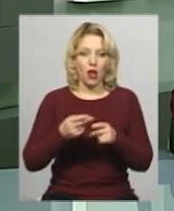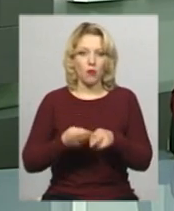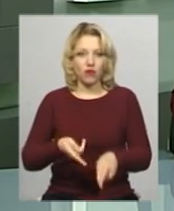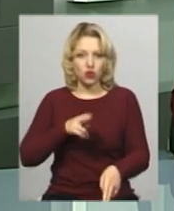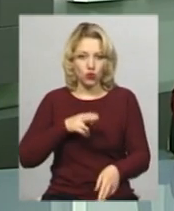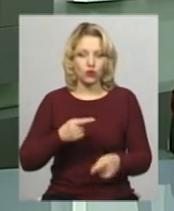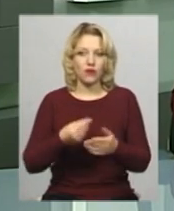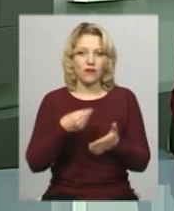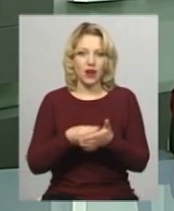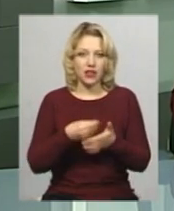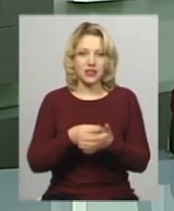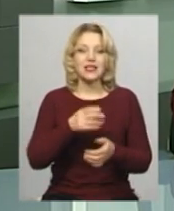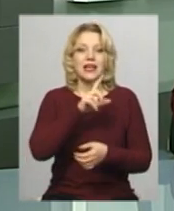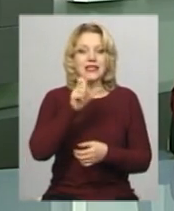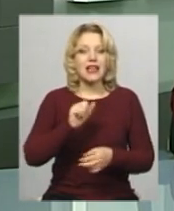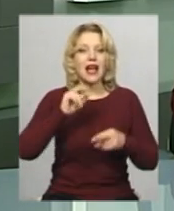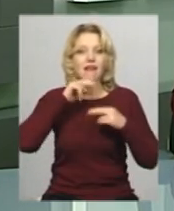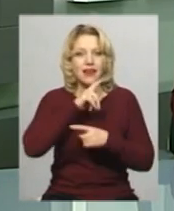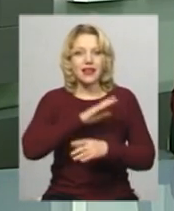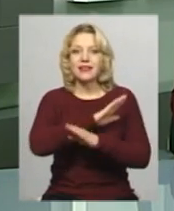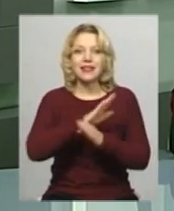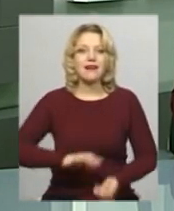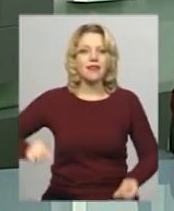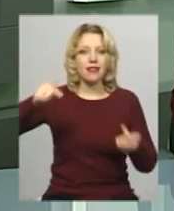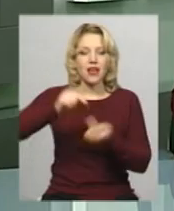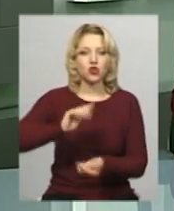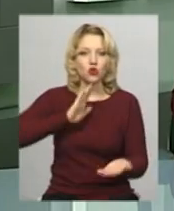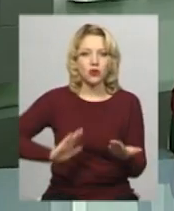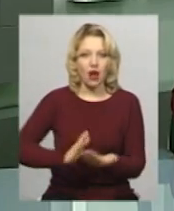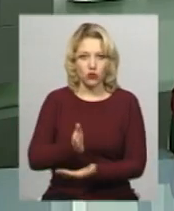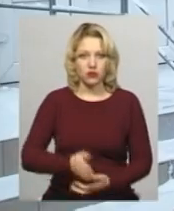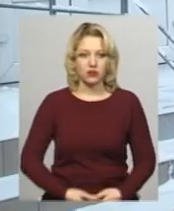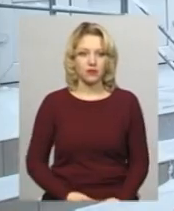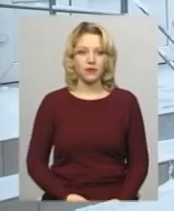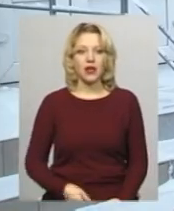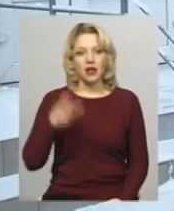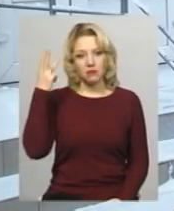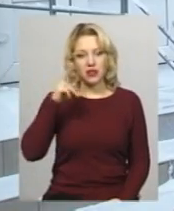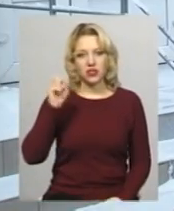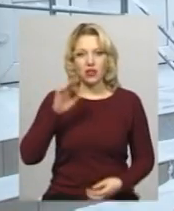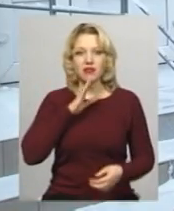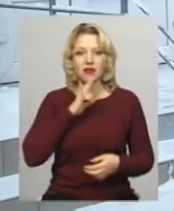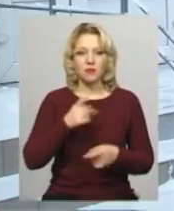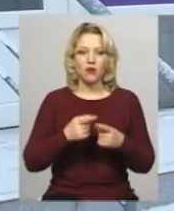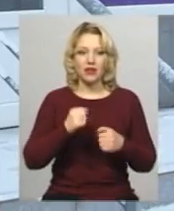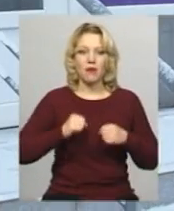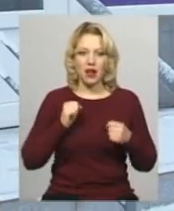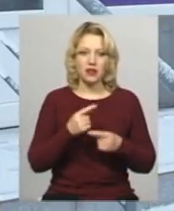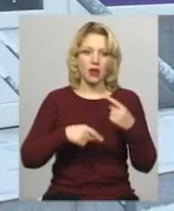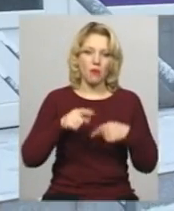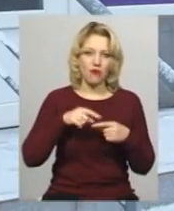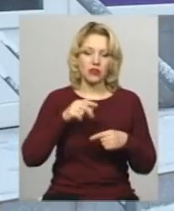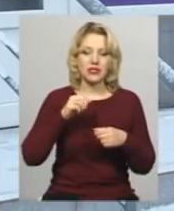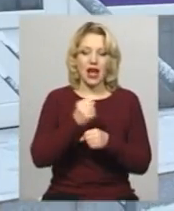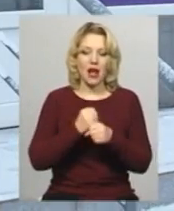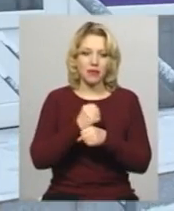лікарські засоби неналежної якості. Подробиці розповість Леся Боровець. Хмельничанка Вероніка намагалася повернути до аптеки ліки,